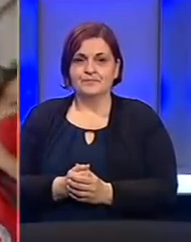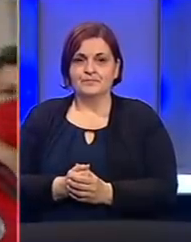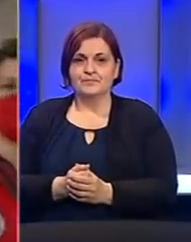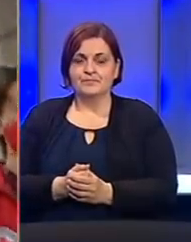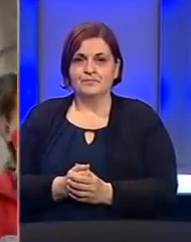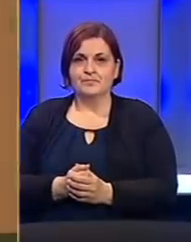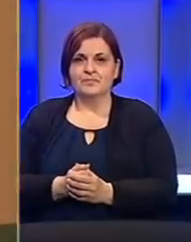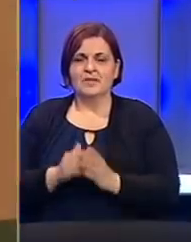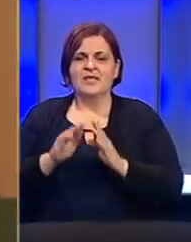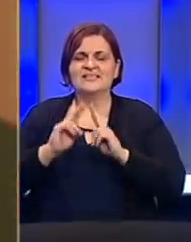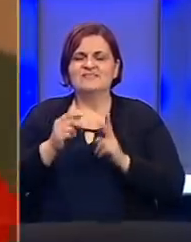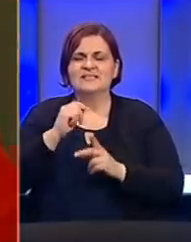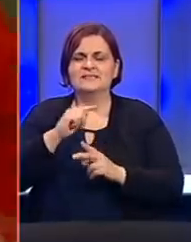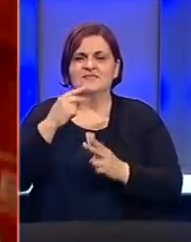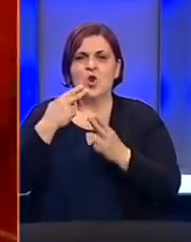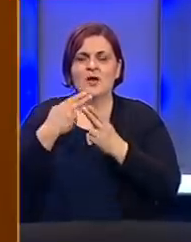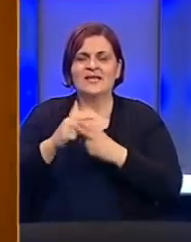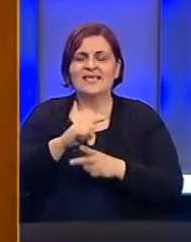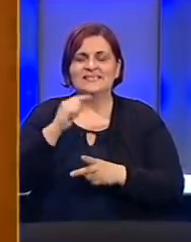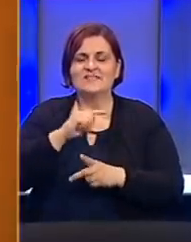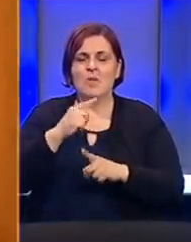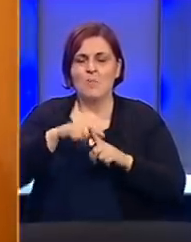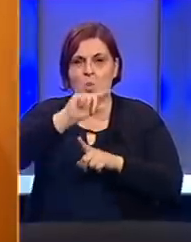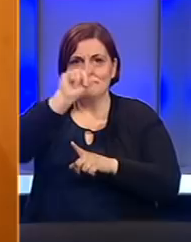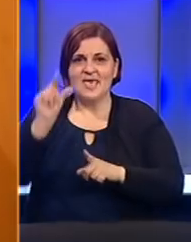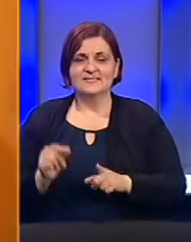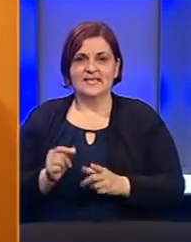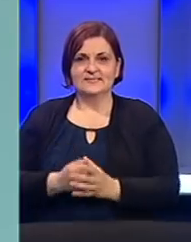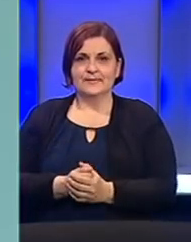Svjetski dan Crvenog križa i Crvenog polumjeseca.